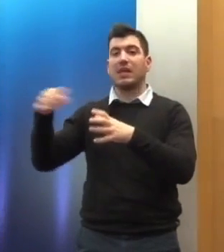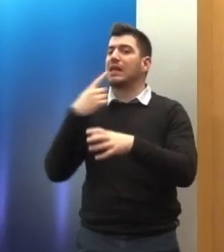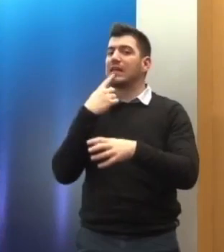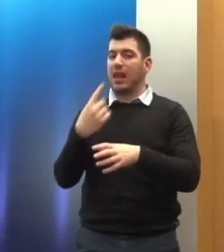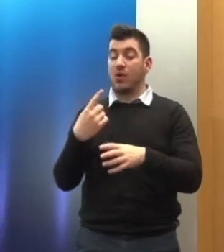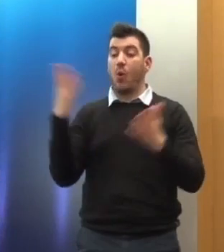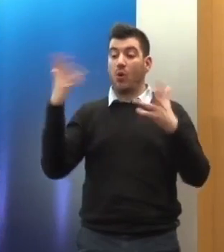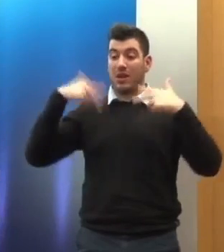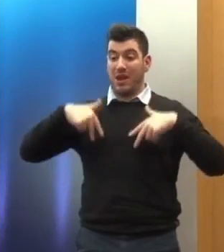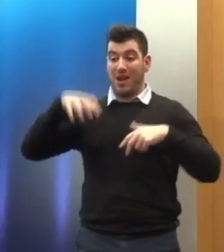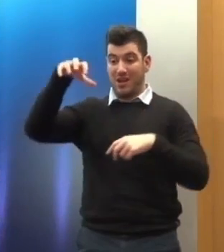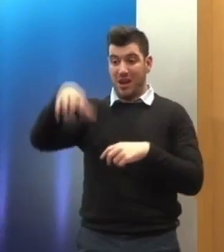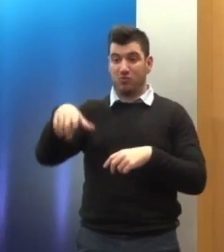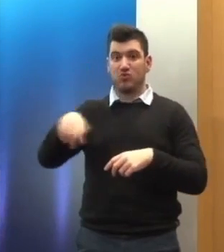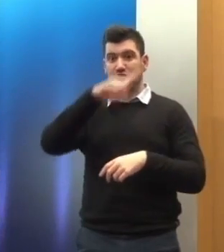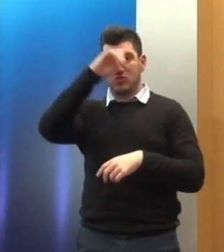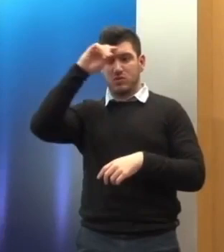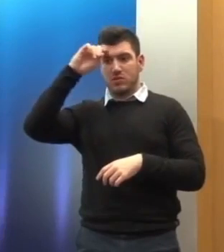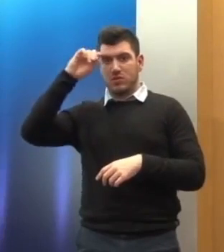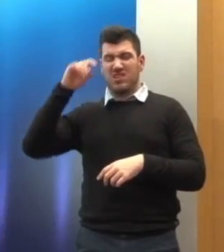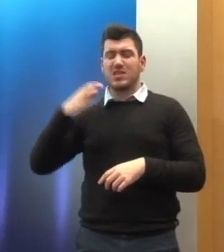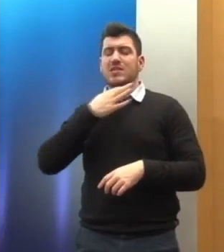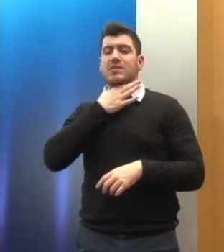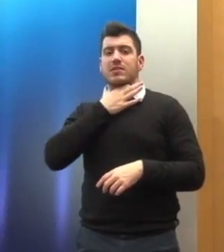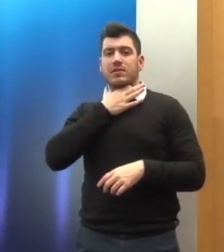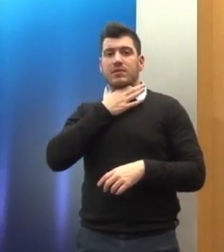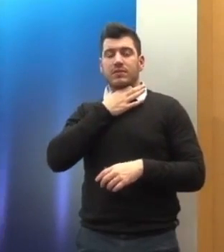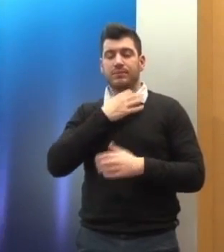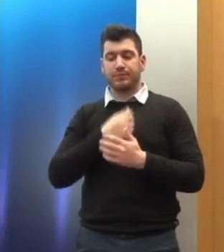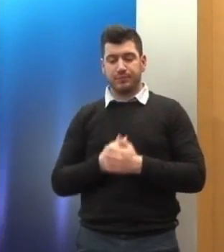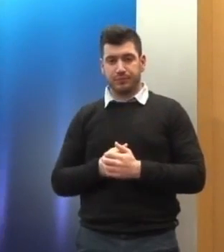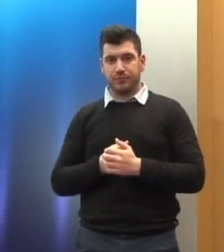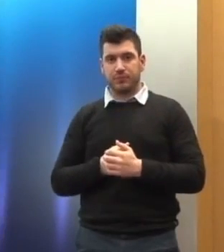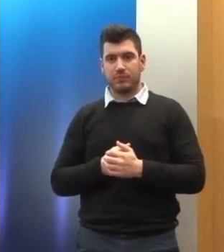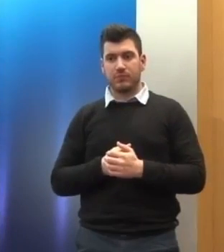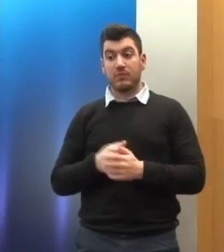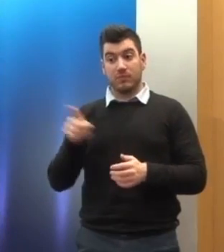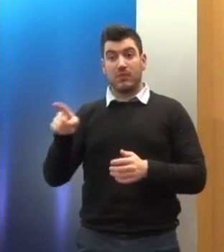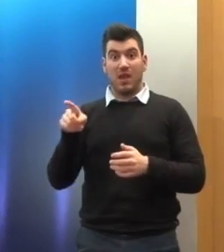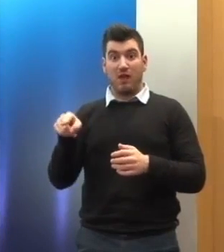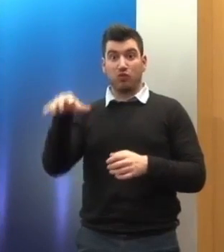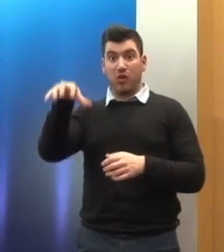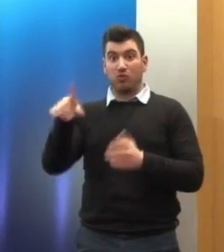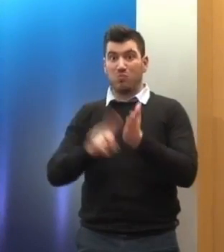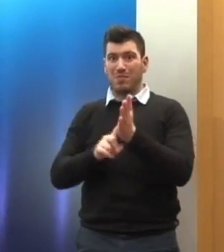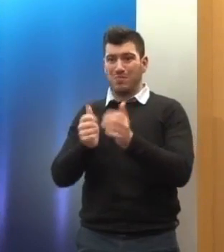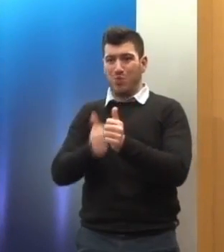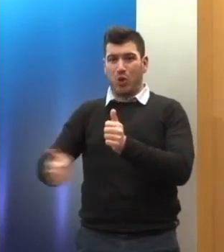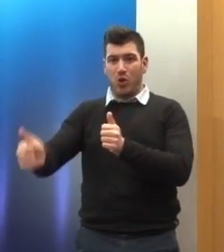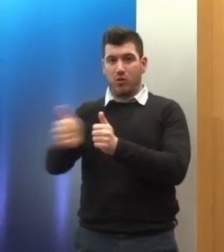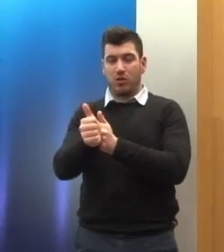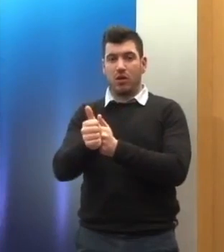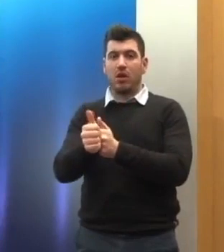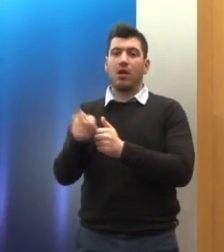ότι όταν ένα κράτος βρίσκει σε πολύ δύσκολη θέση και θα πρέπει να έχει κάποιες προτεραιότητες, δεν θα αντιμετωπίσει και δεν μπορεί να